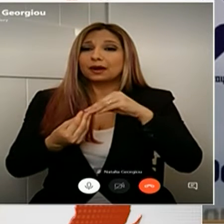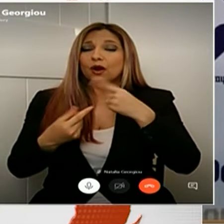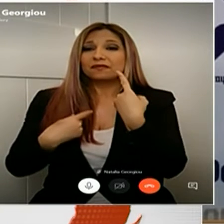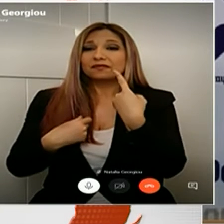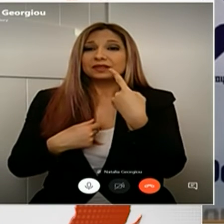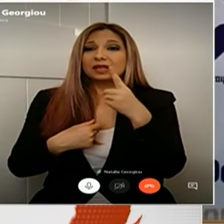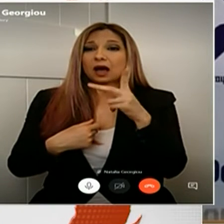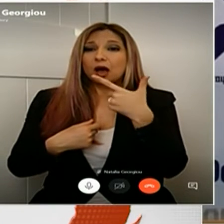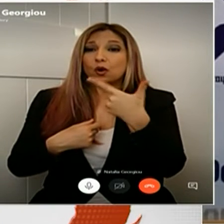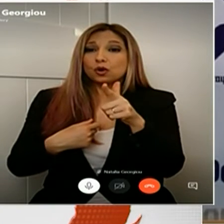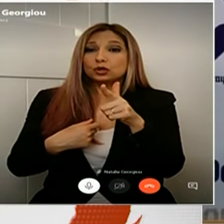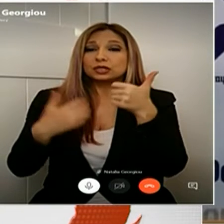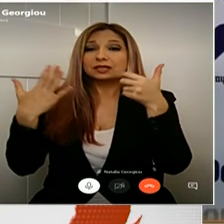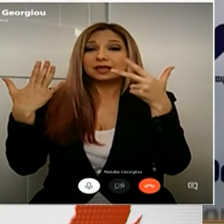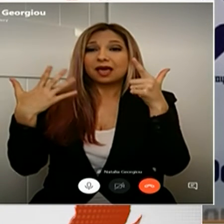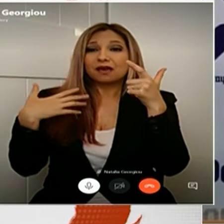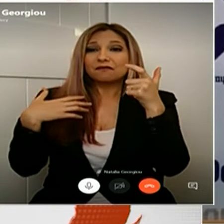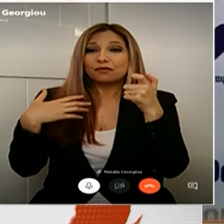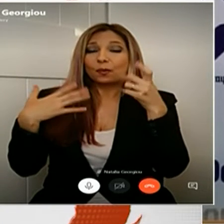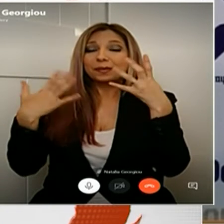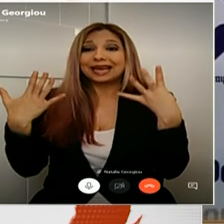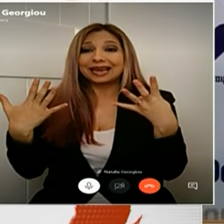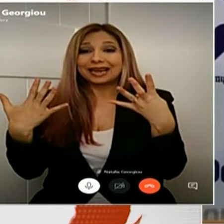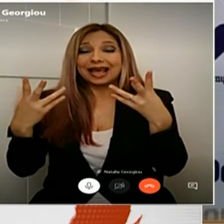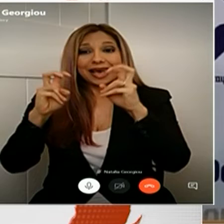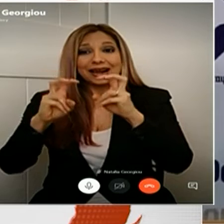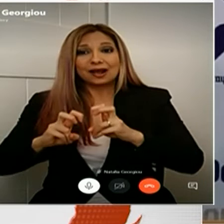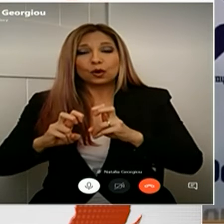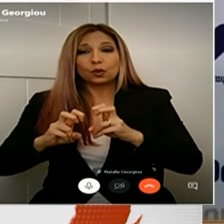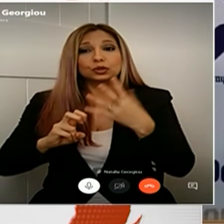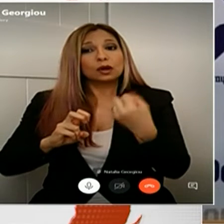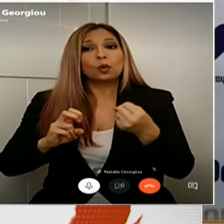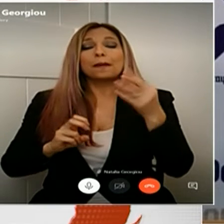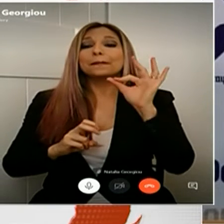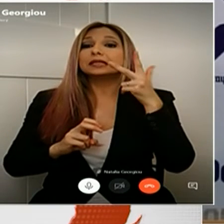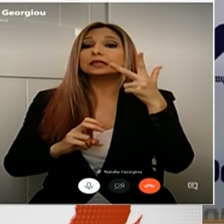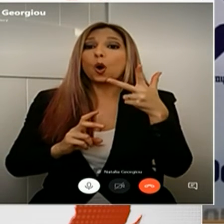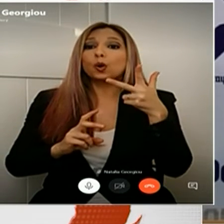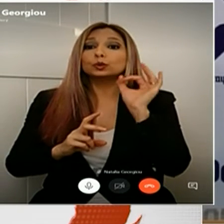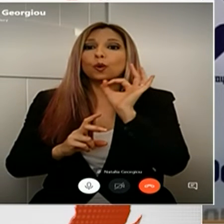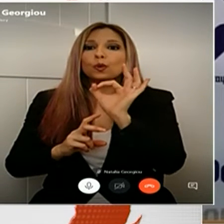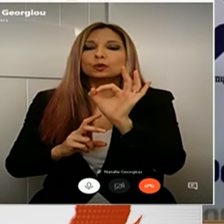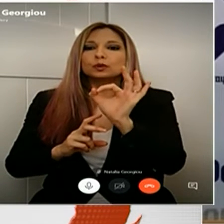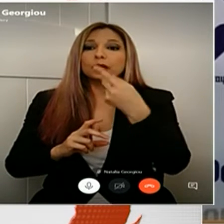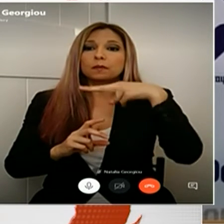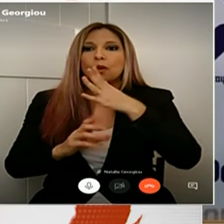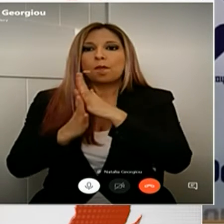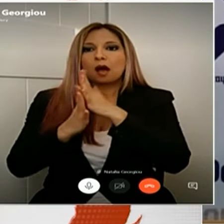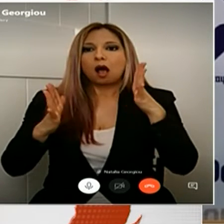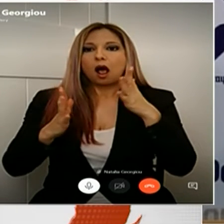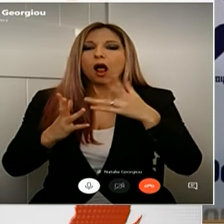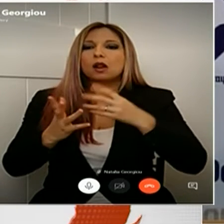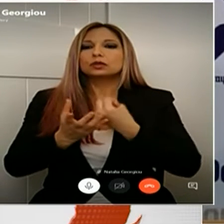εργαστηριακές διαγνώσεις είχαμε 58 κρούσματα που ήταν ο μεγαλύτερος αριθμός που καταγράψαμε μέχρι τώρα.